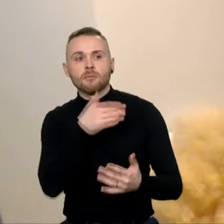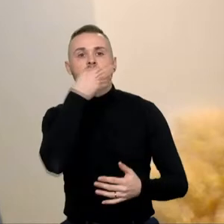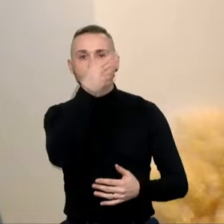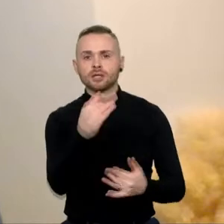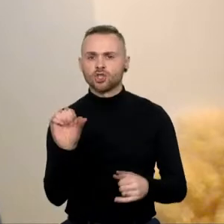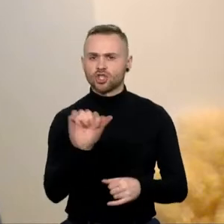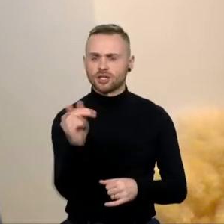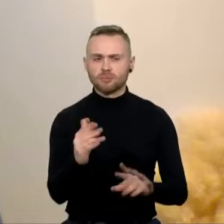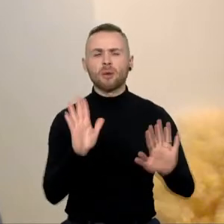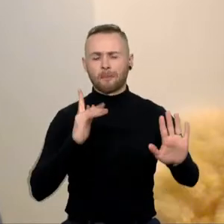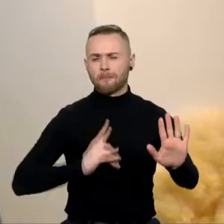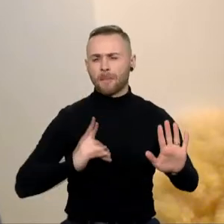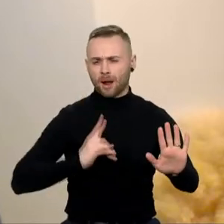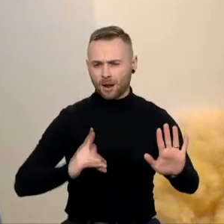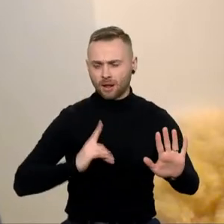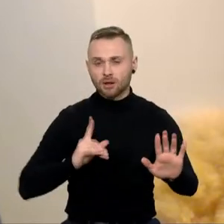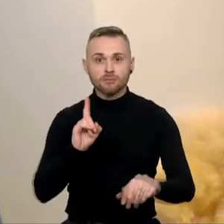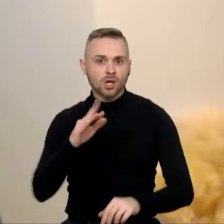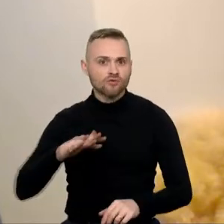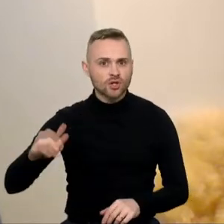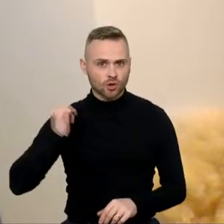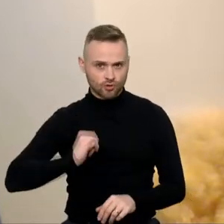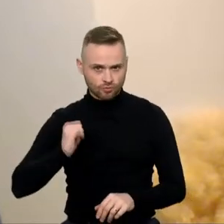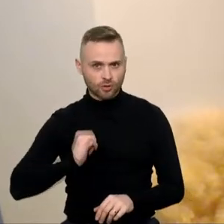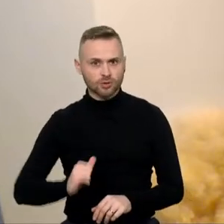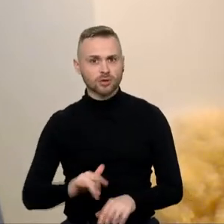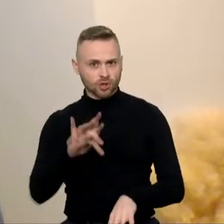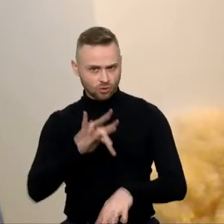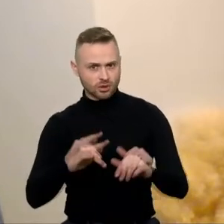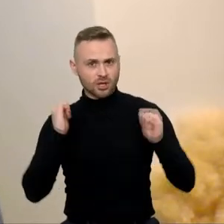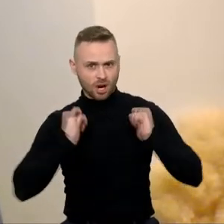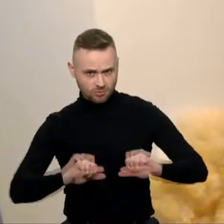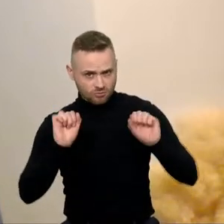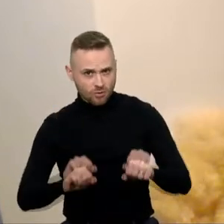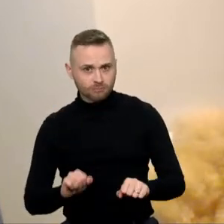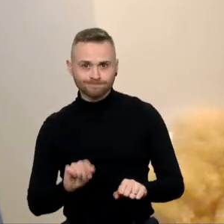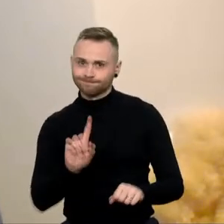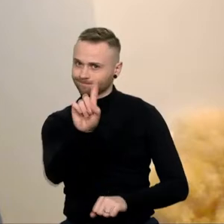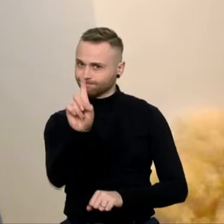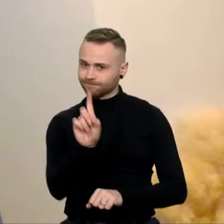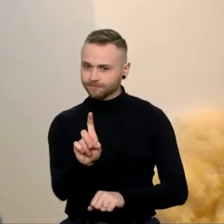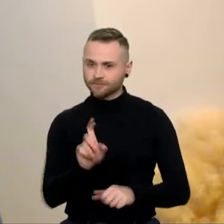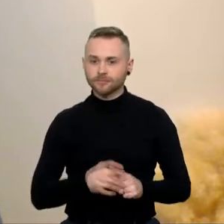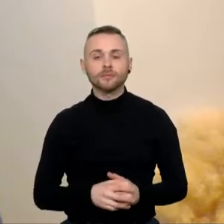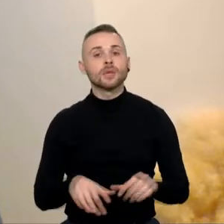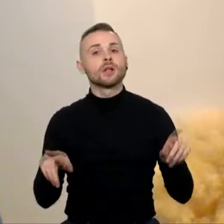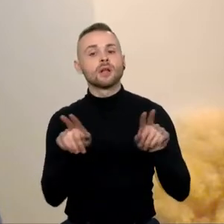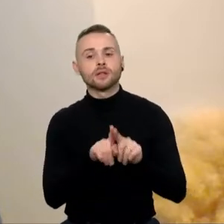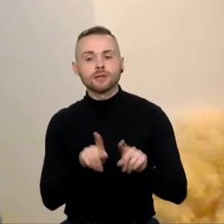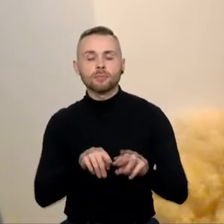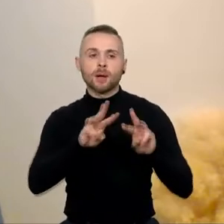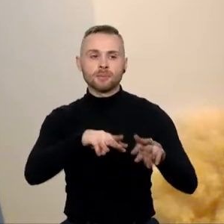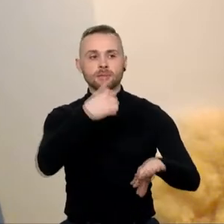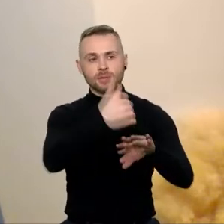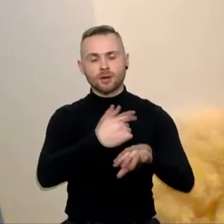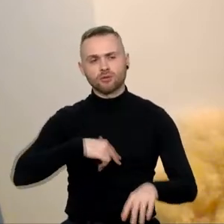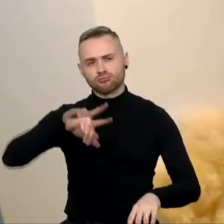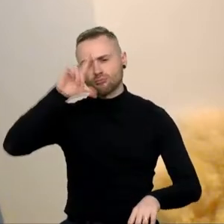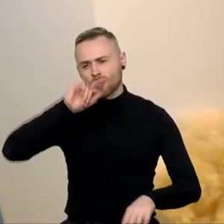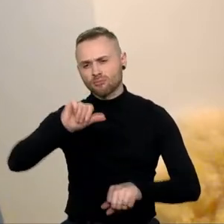savaitgalinę spargų, visuomenę šitoj vietoj gali jaustis ramiai. Kita vartus, na, pažinodama ne mažai metų premjere, manyčiau, kad